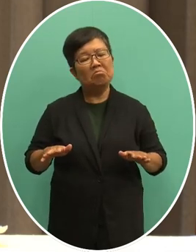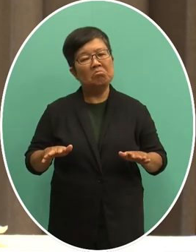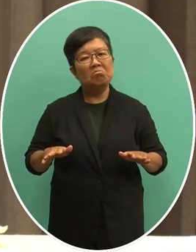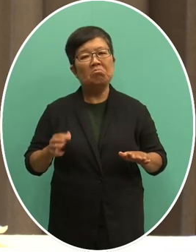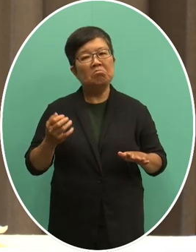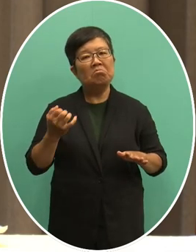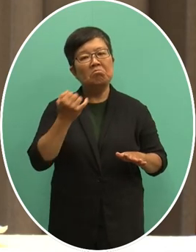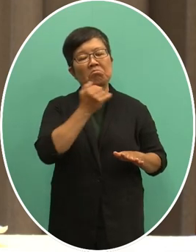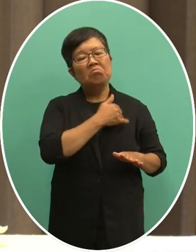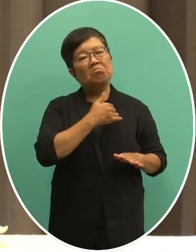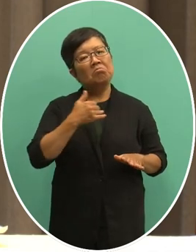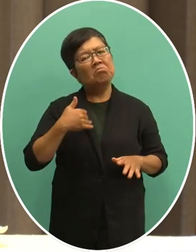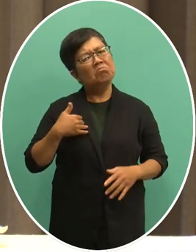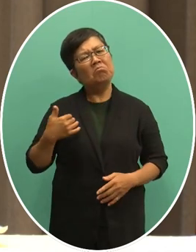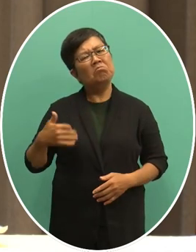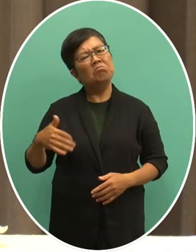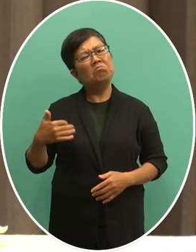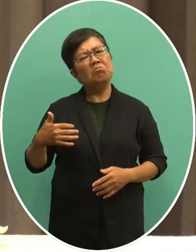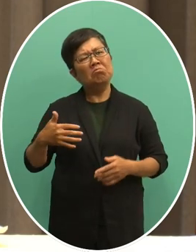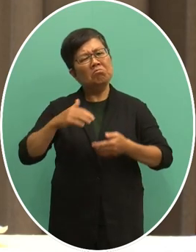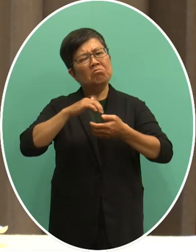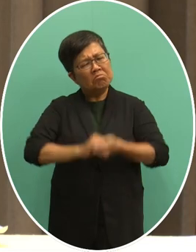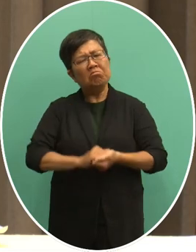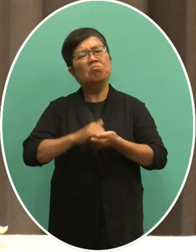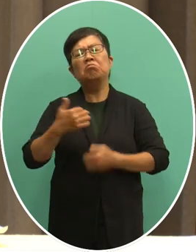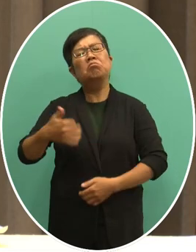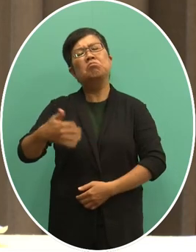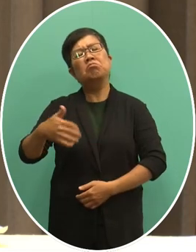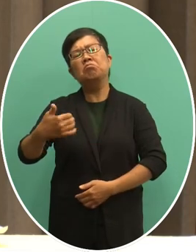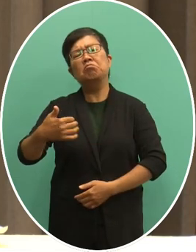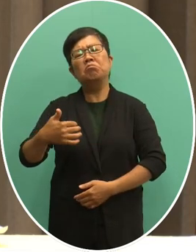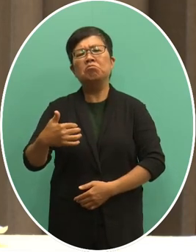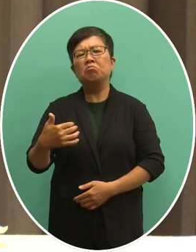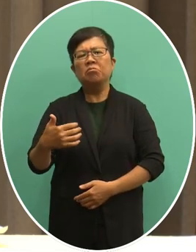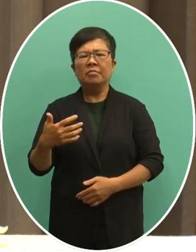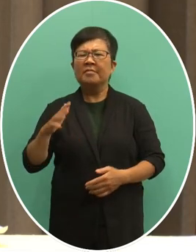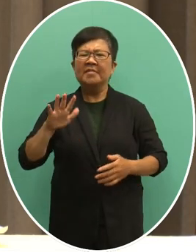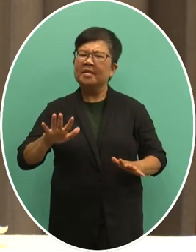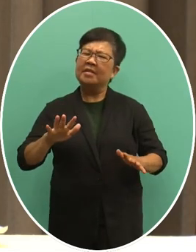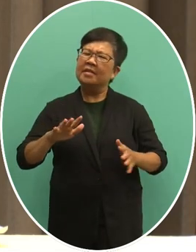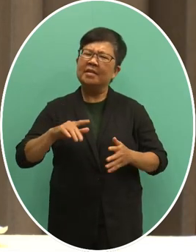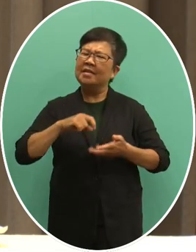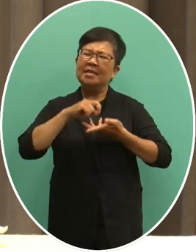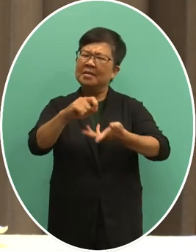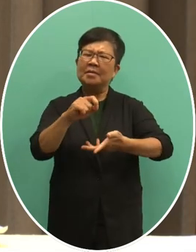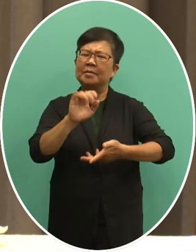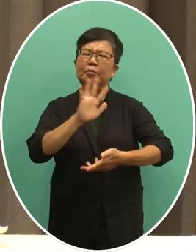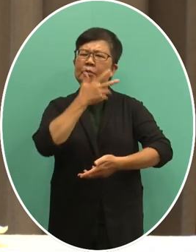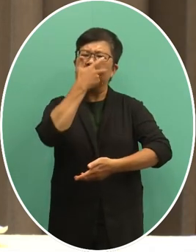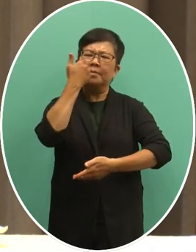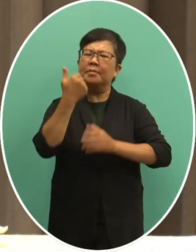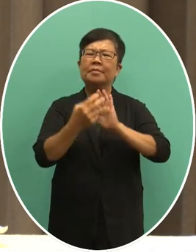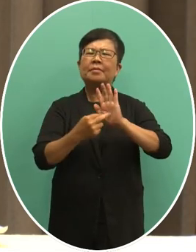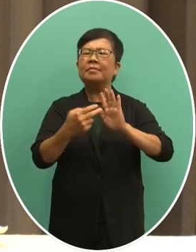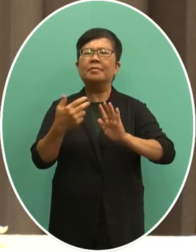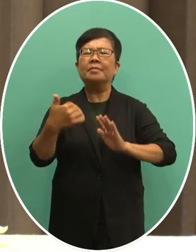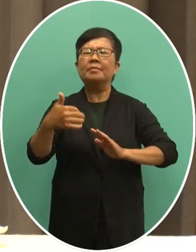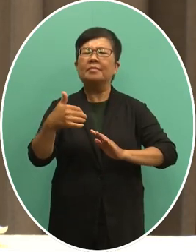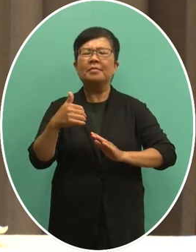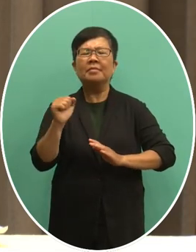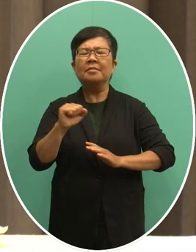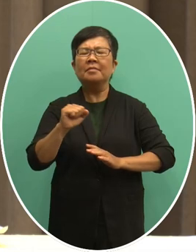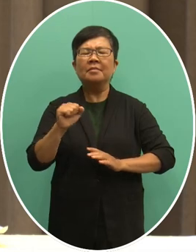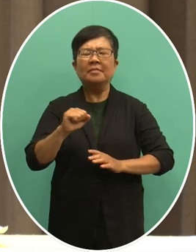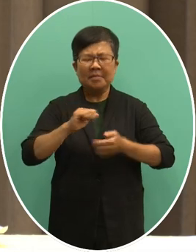目前还没有finalize现在我不便在这里做一个说明因为还没有finalize